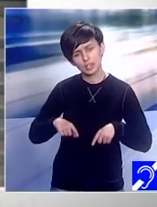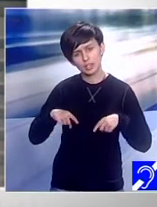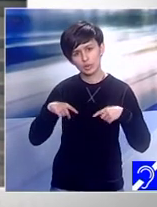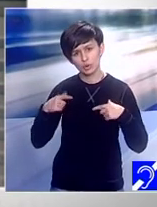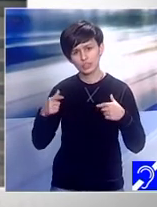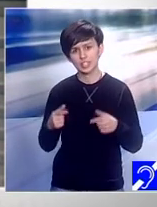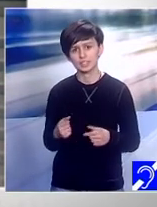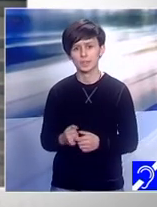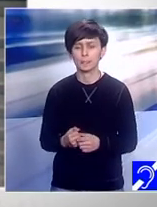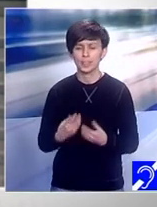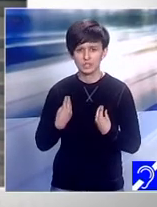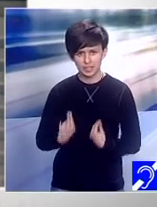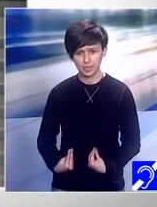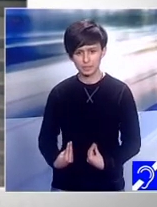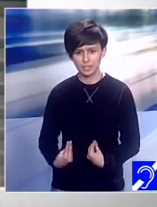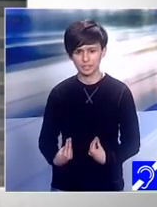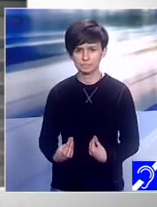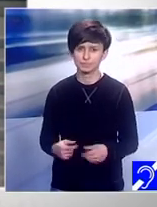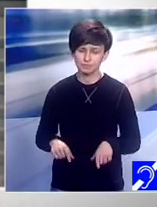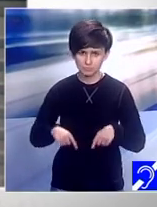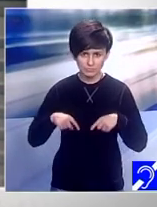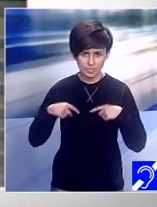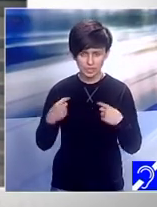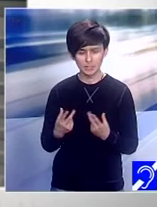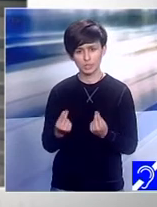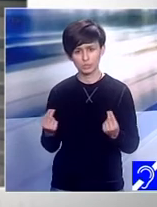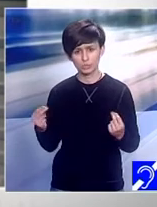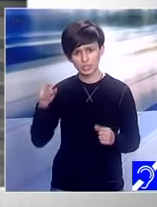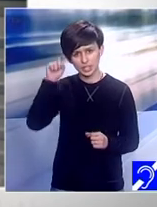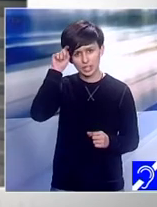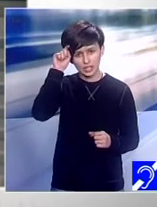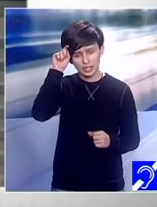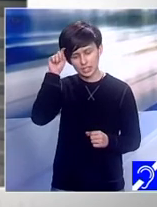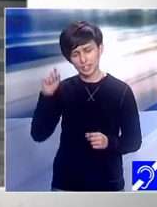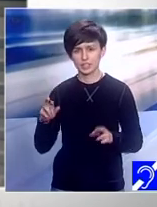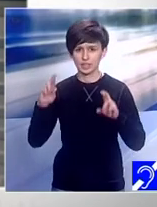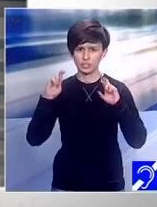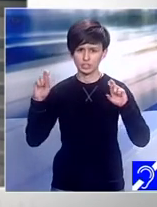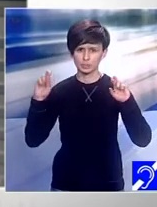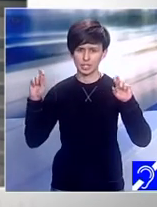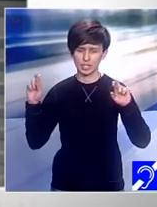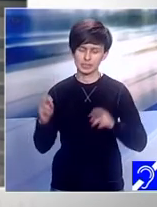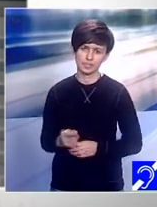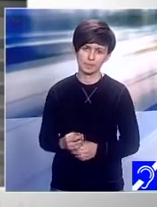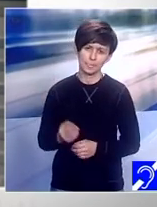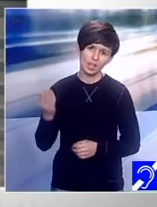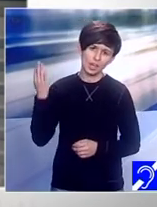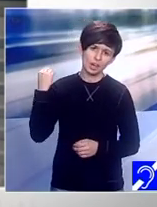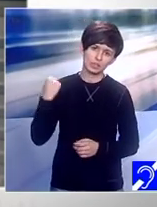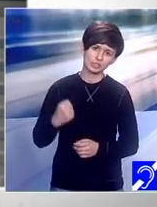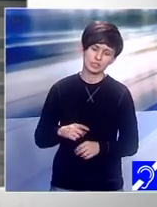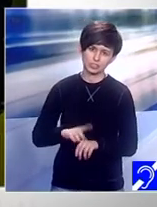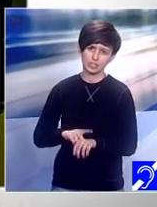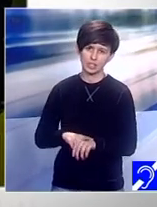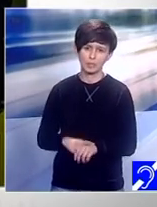viață trăită cu demnitate o viață trăită cu foarte multă încredere și speranță au fost și momente dificile cu siguranță au fost nu a